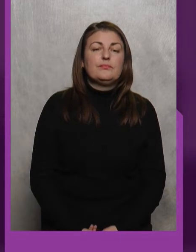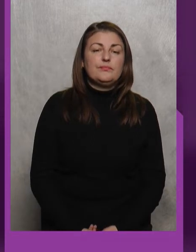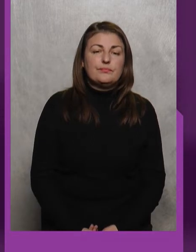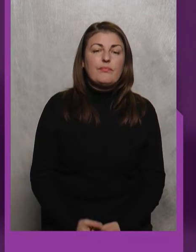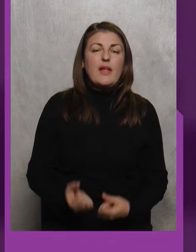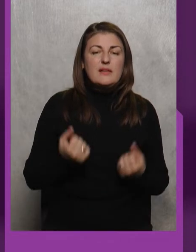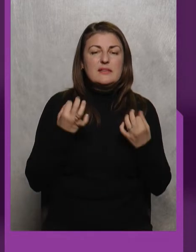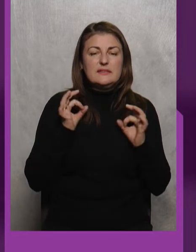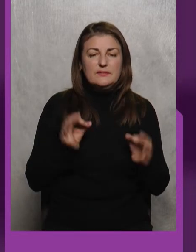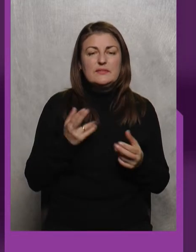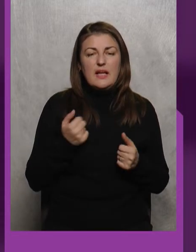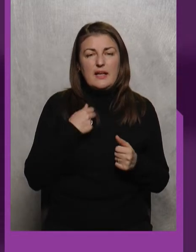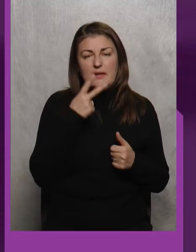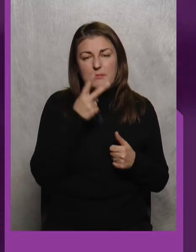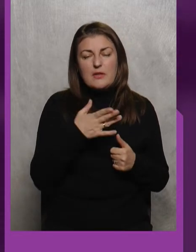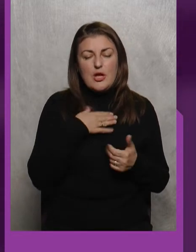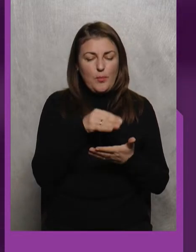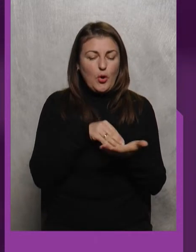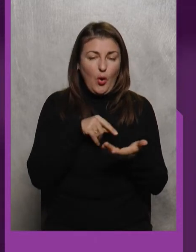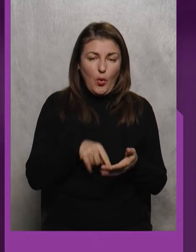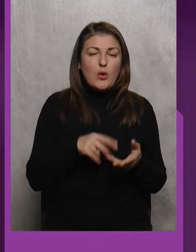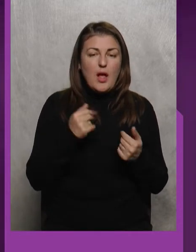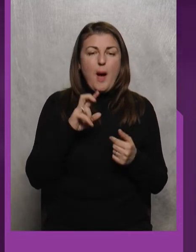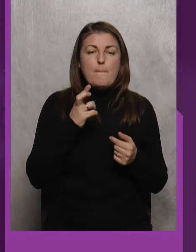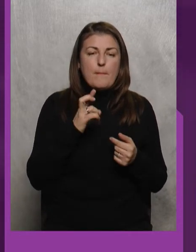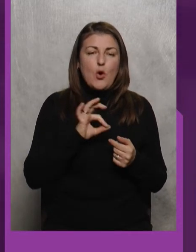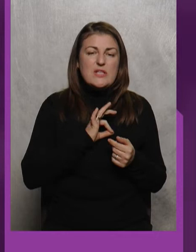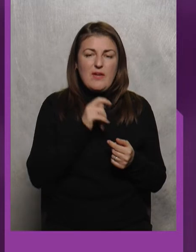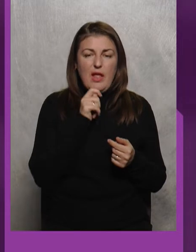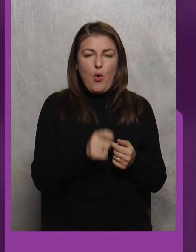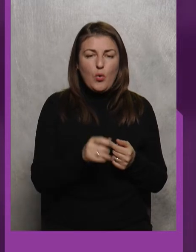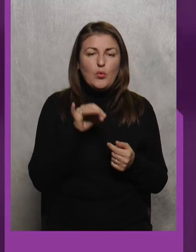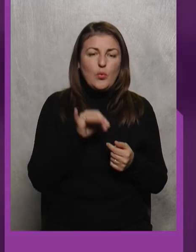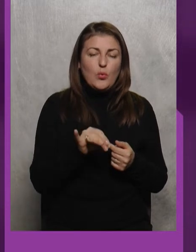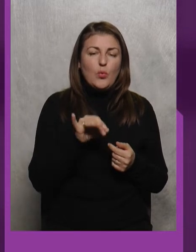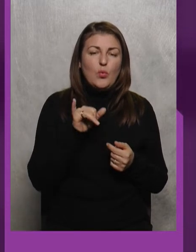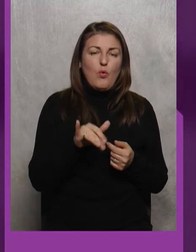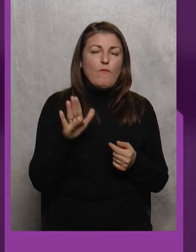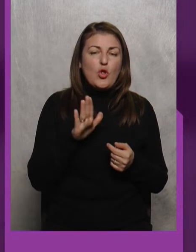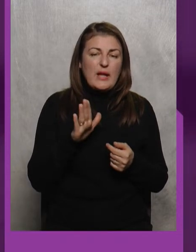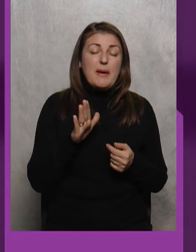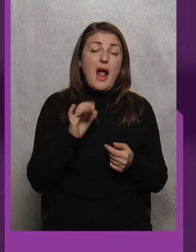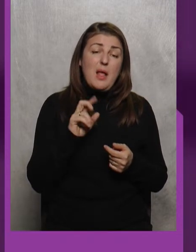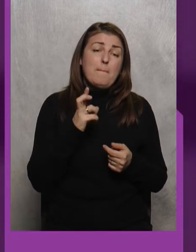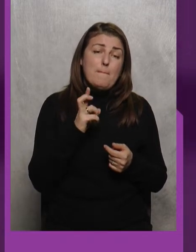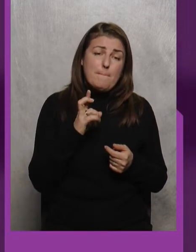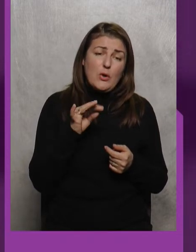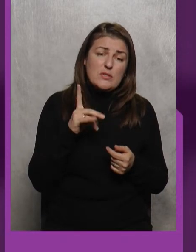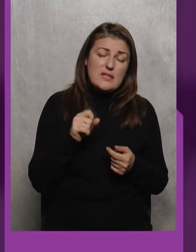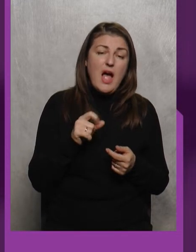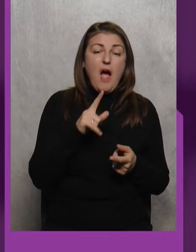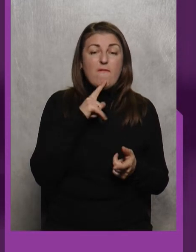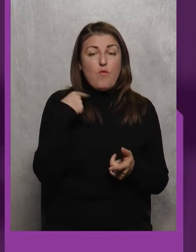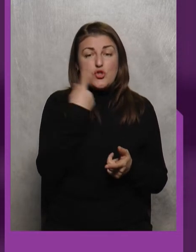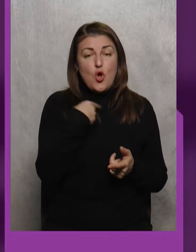звісно, де я дивлюся у наші протоколи Бронзова нагорода у Володимира, але ж бронза це В